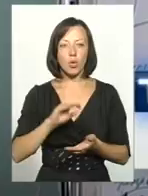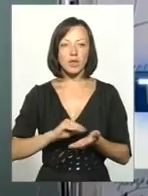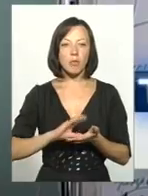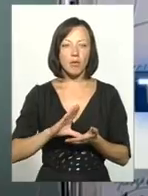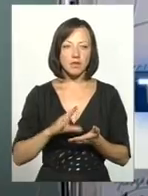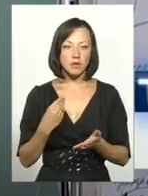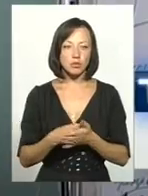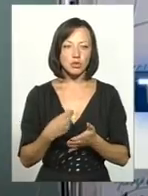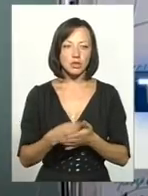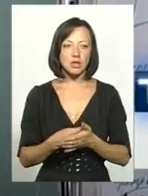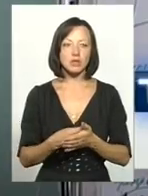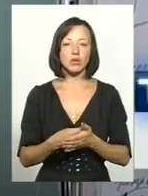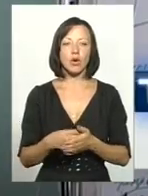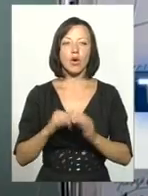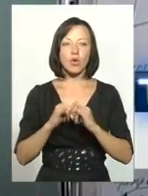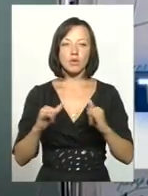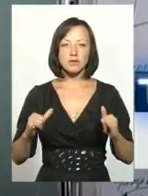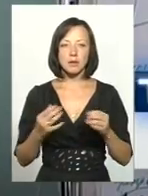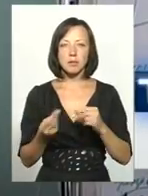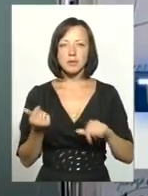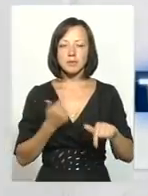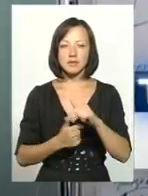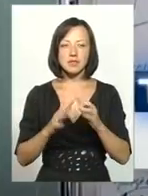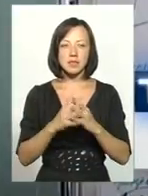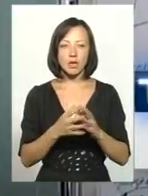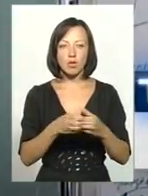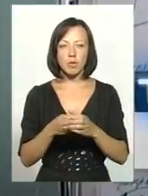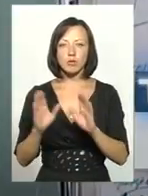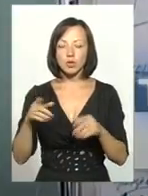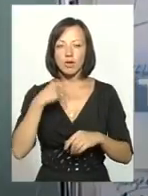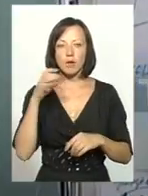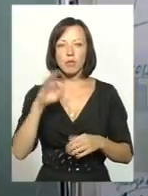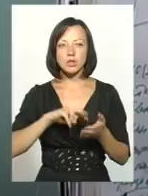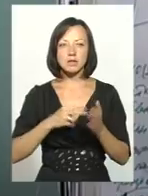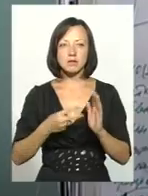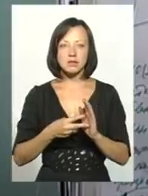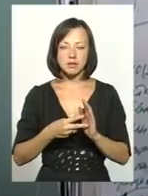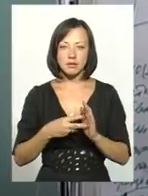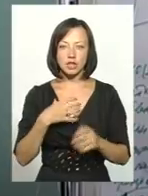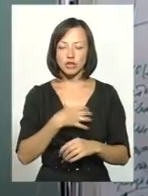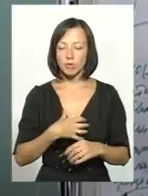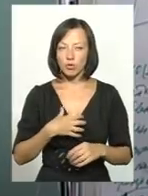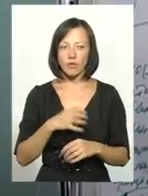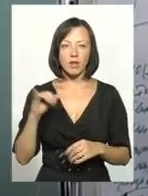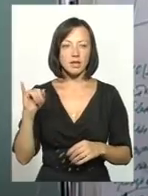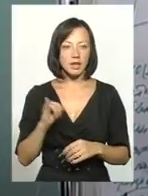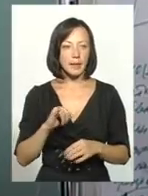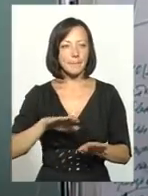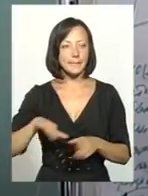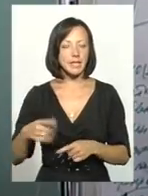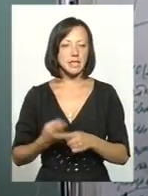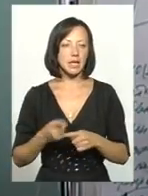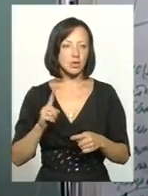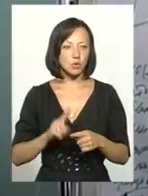розвиток підприємництва в сільських громадах. Будемо говорити про стратегічне планування. І після того,